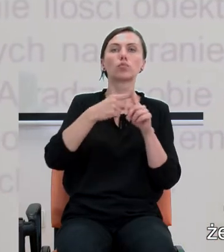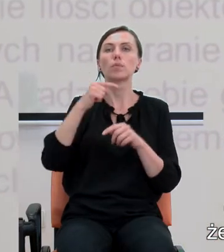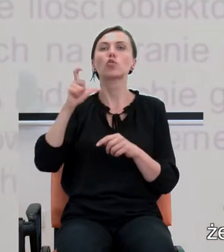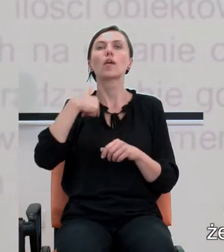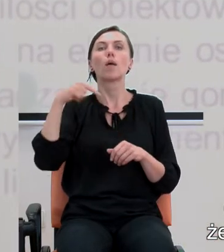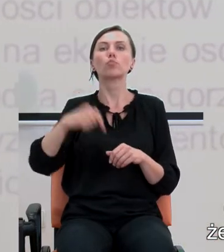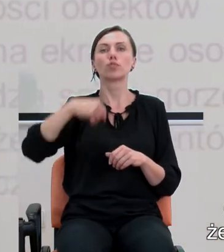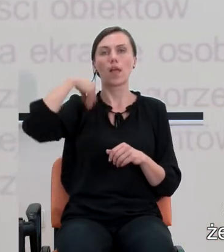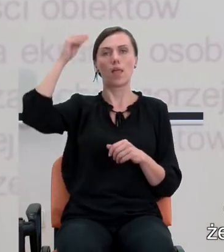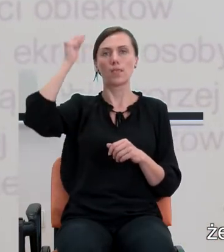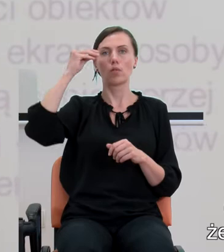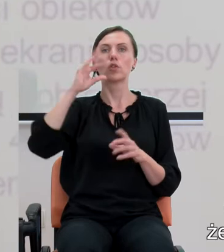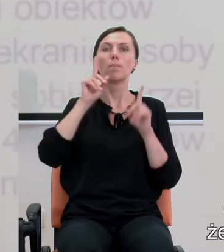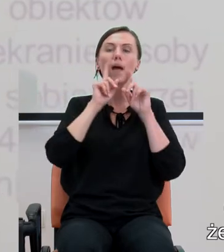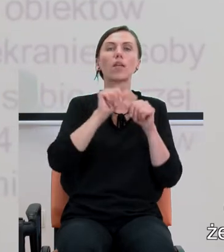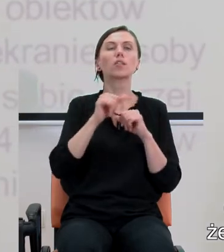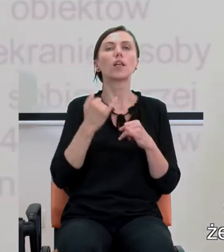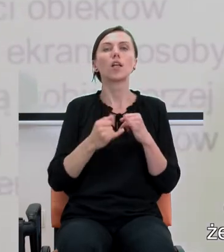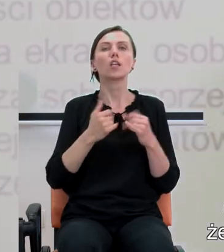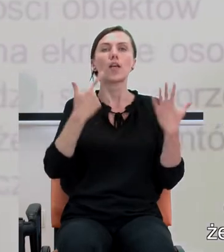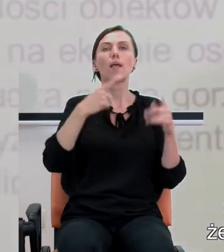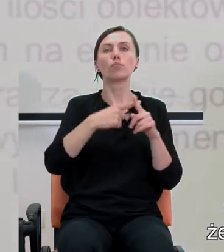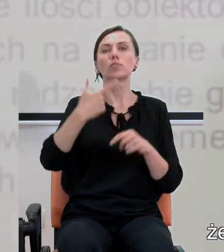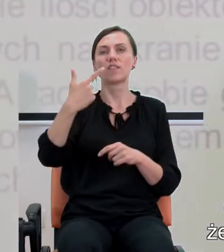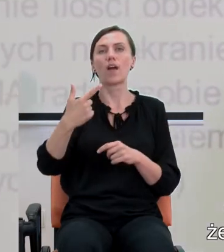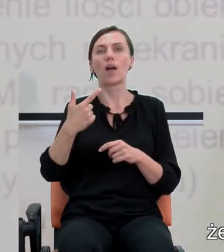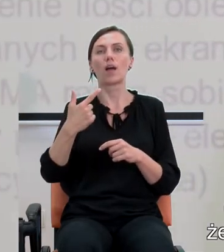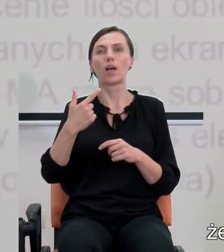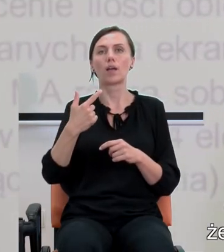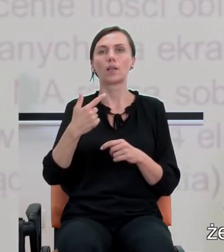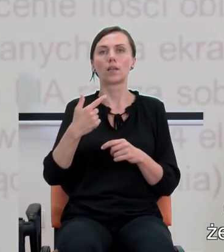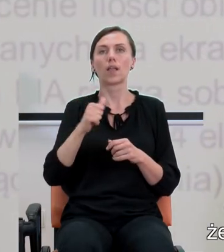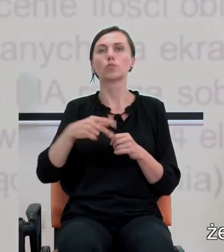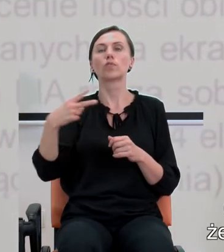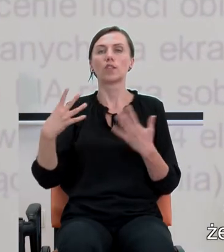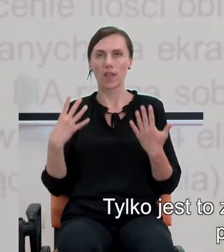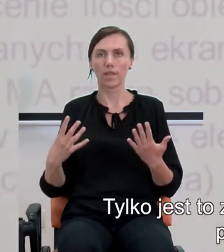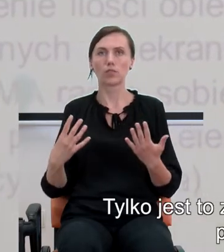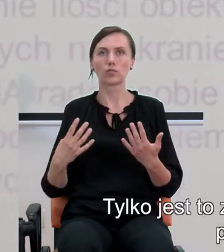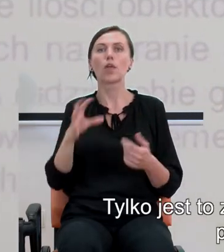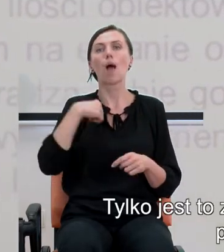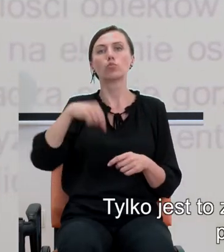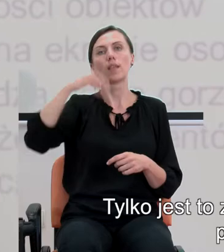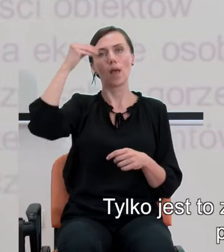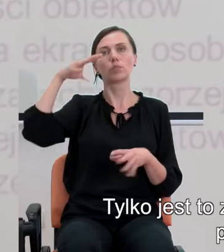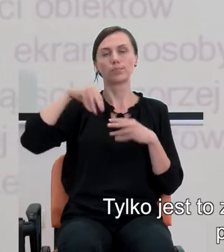nauczyć, że prawdą jest, że 7 plus 2 równa się 9, tylko jest to związane